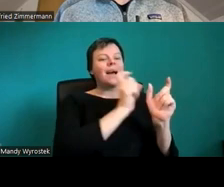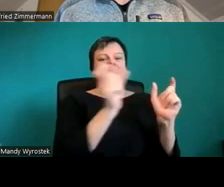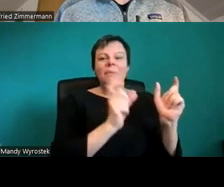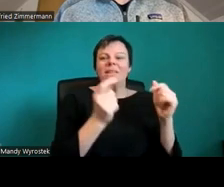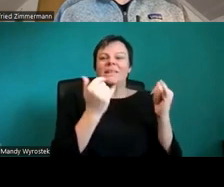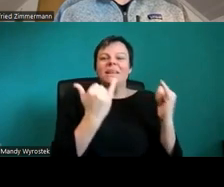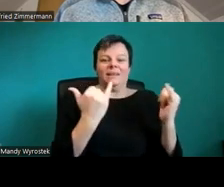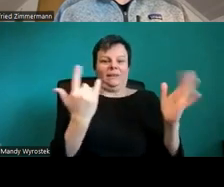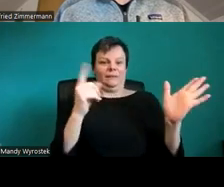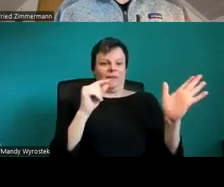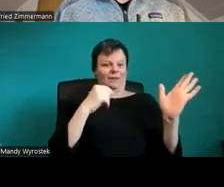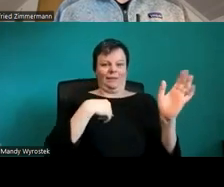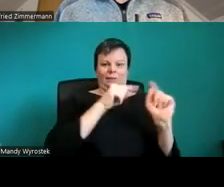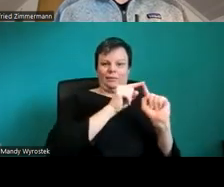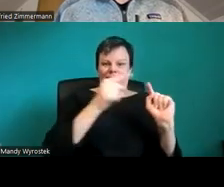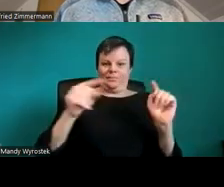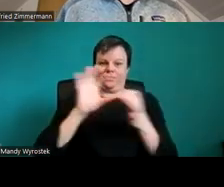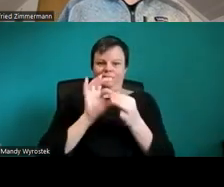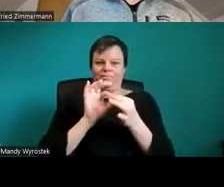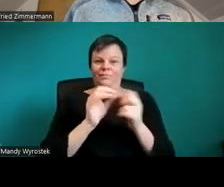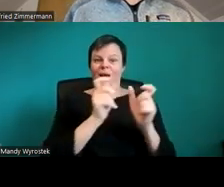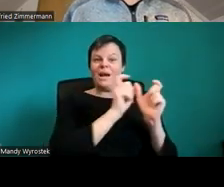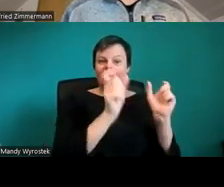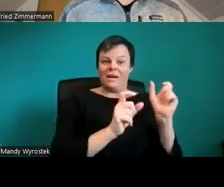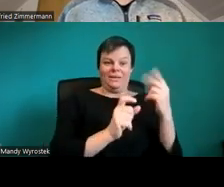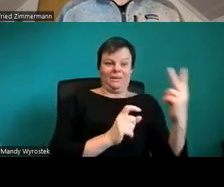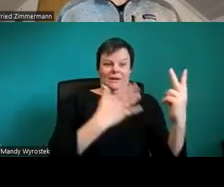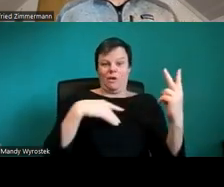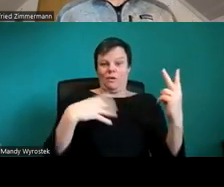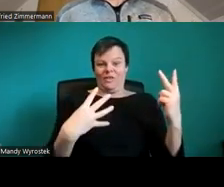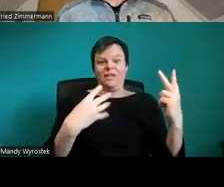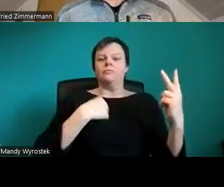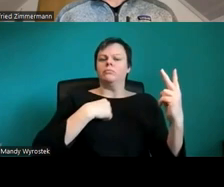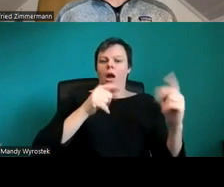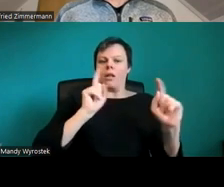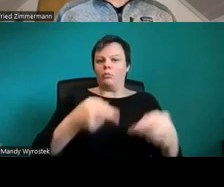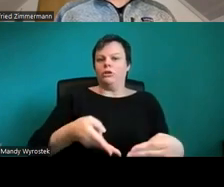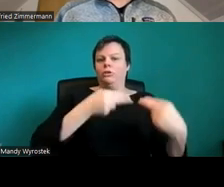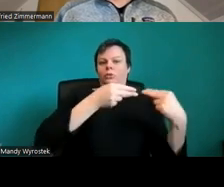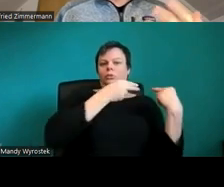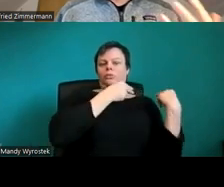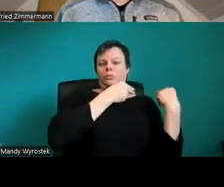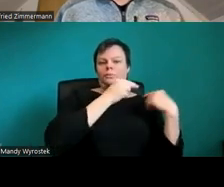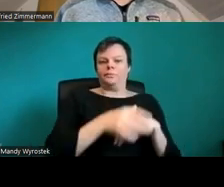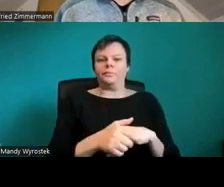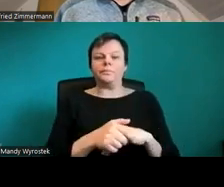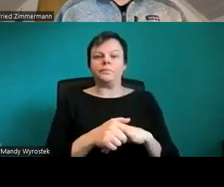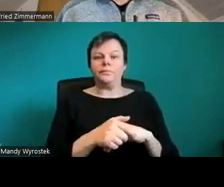Gesetze. Ja, das heißt, der Screenreader liest auch vor, um was eine Art von Elemente sich handelt.